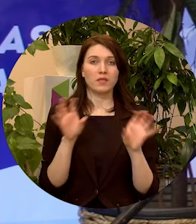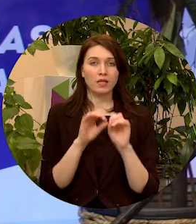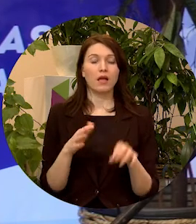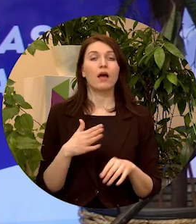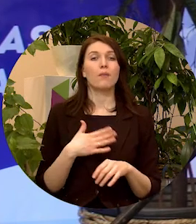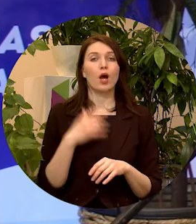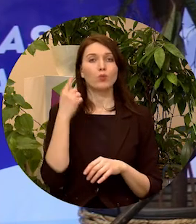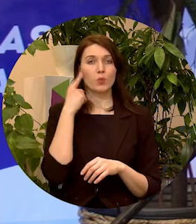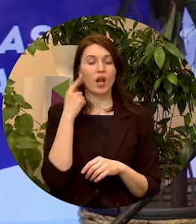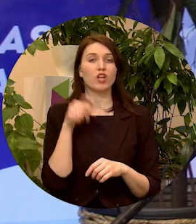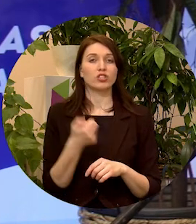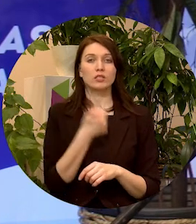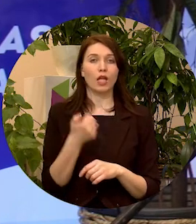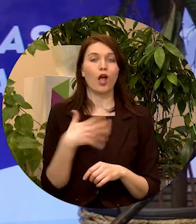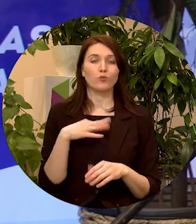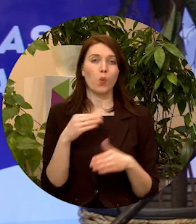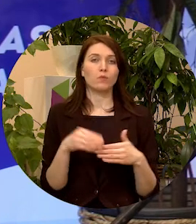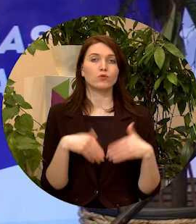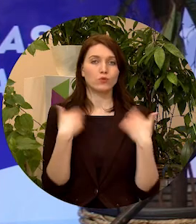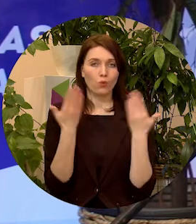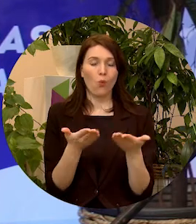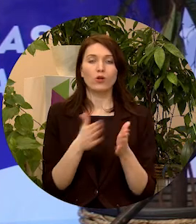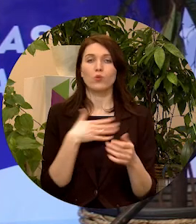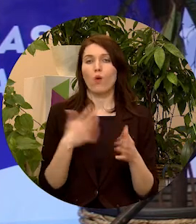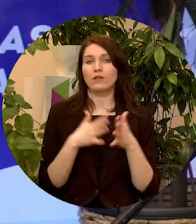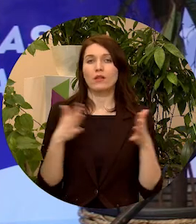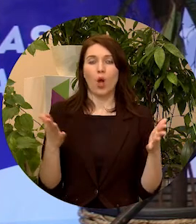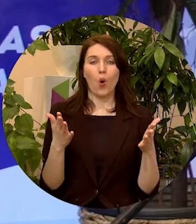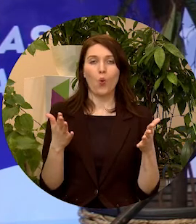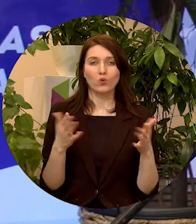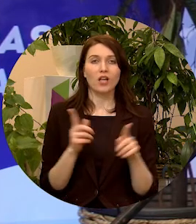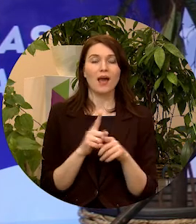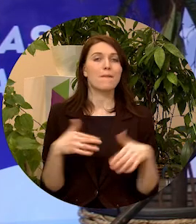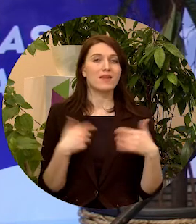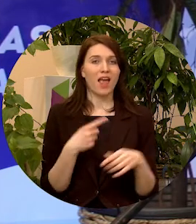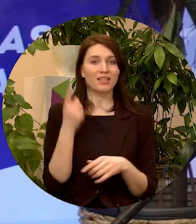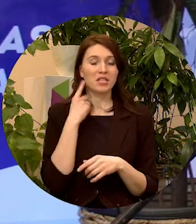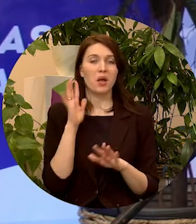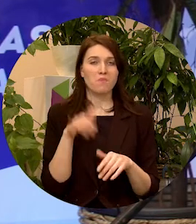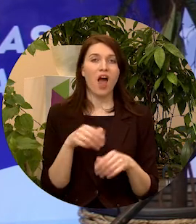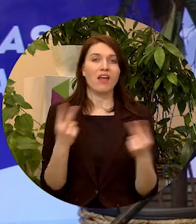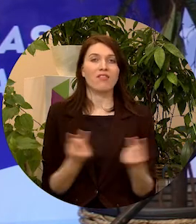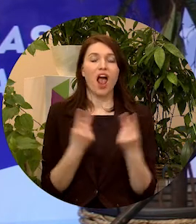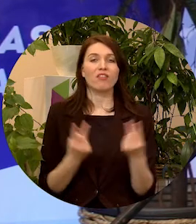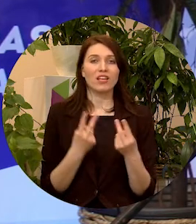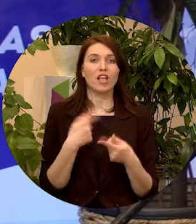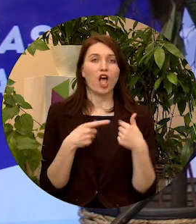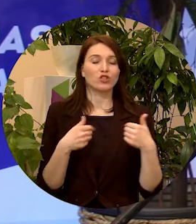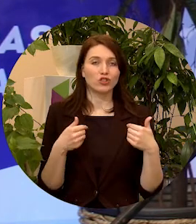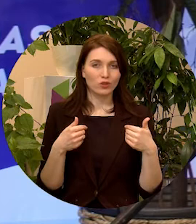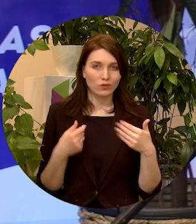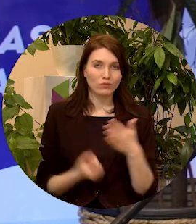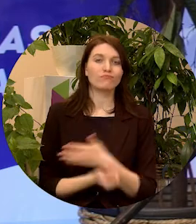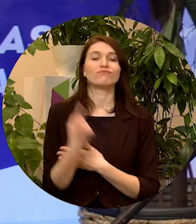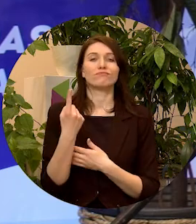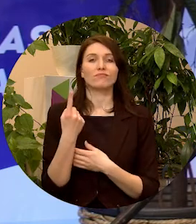Manuprāt, šis gads mums nesīs ļoti daudz ko. Arī prieks dzirdēt par šīs tradīcijas atzīmšanu par